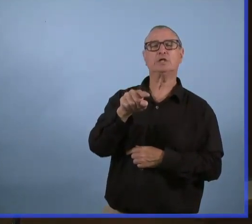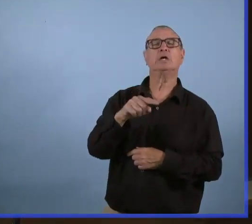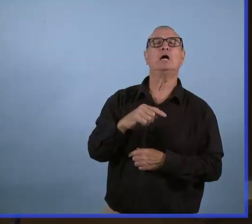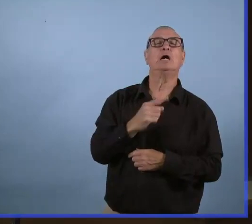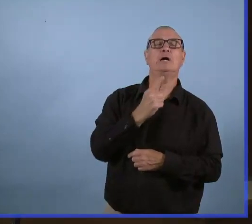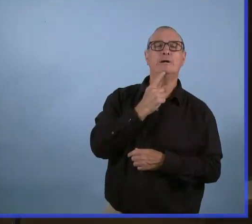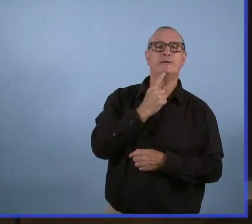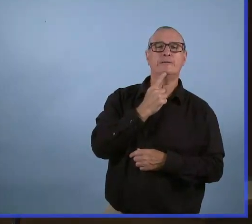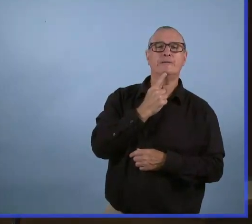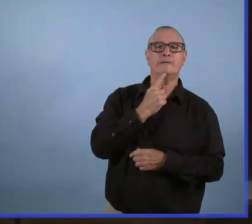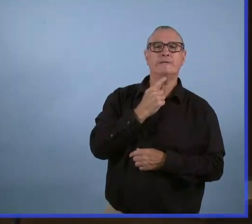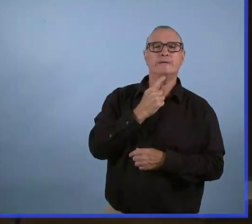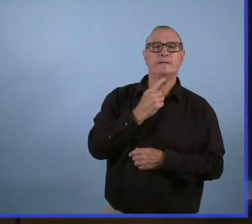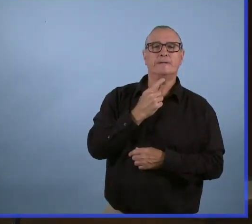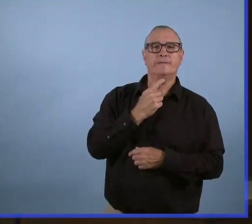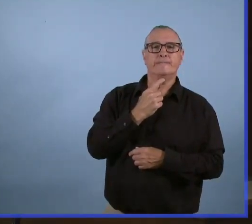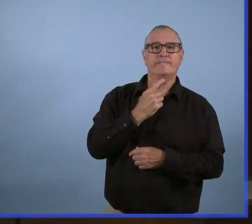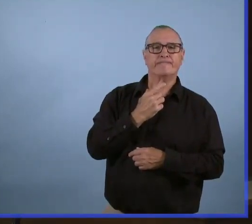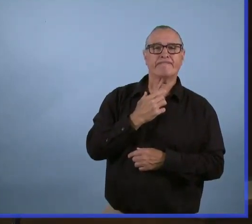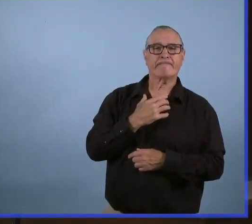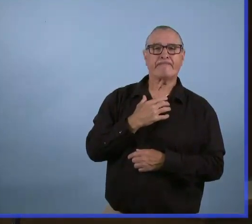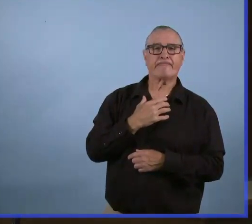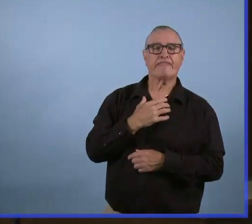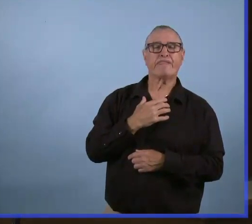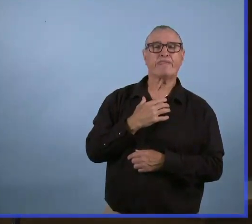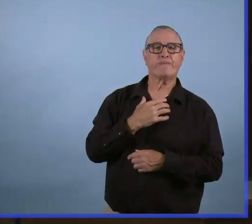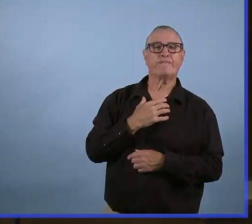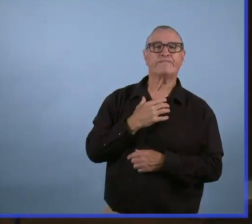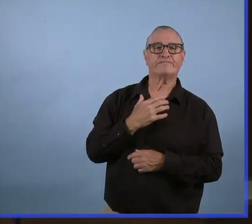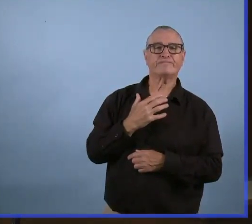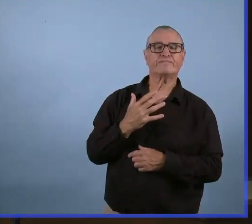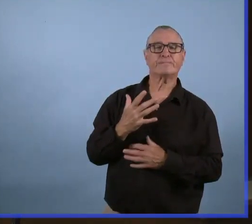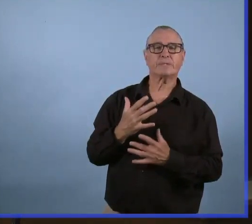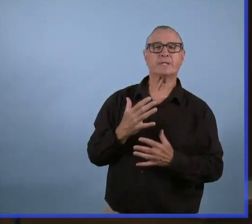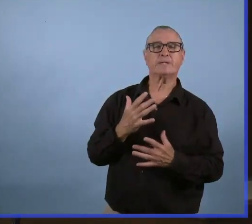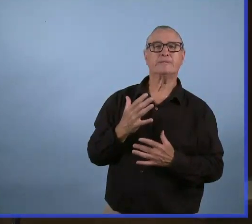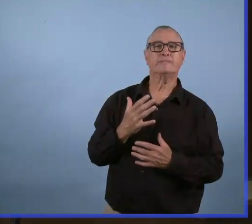Comme certains de mes collègues l'ont dit, des médecins